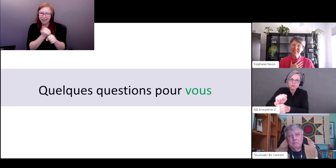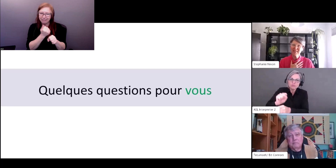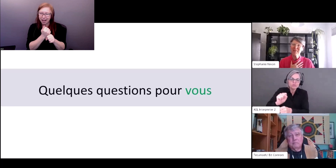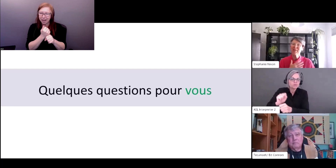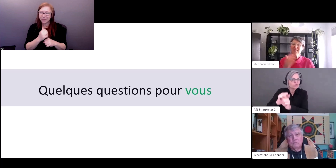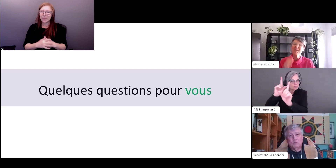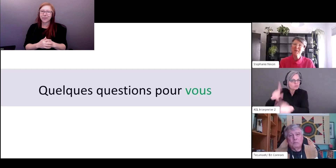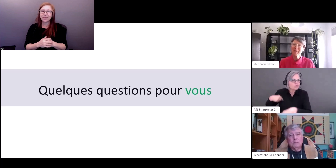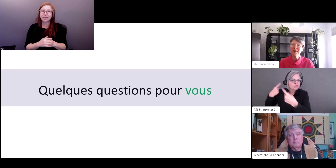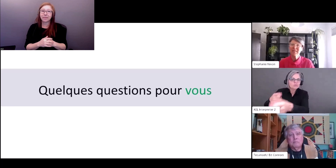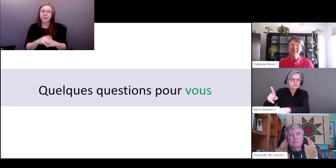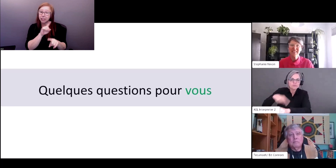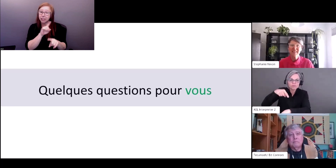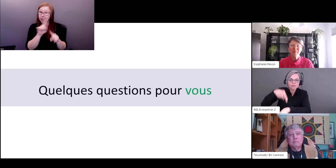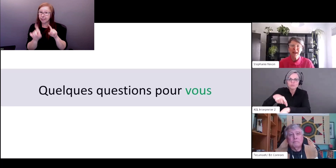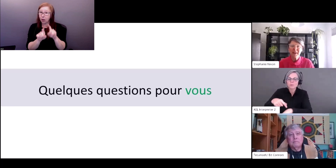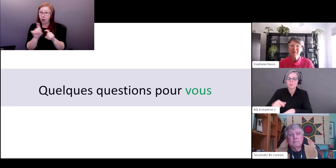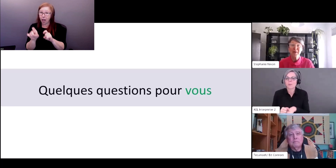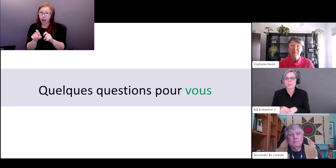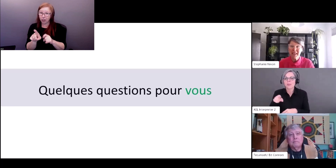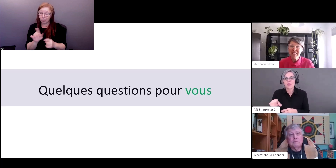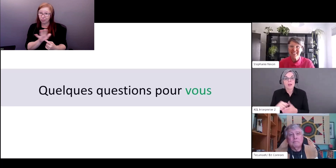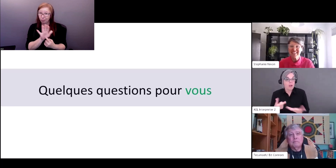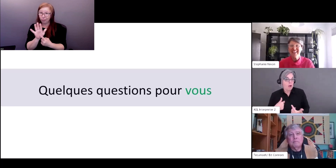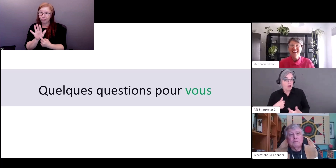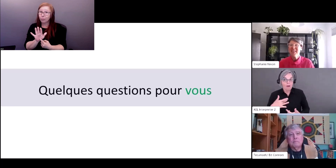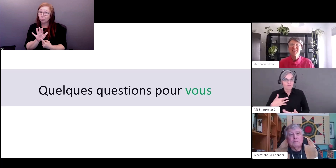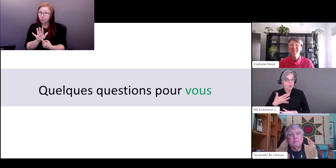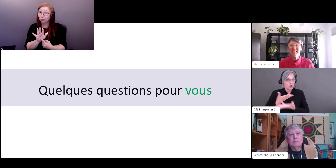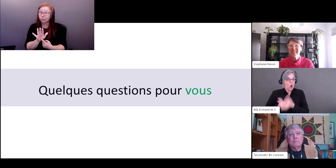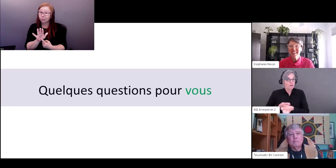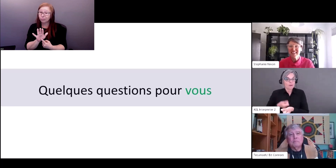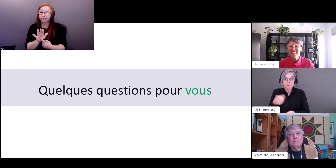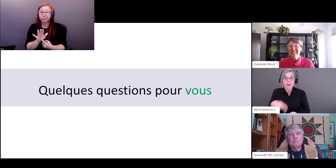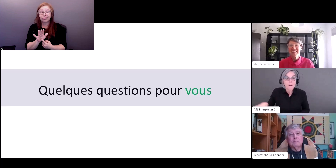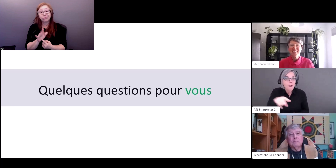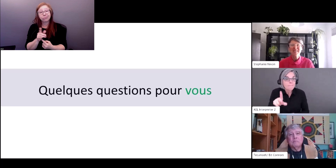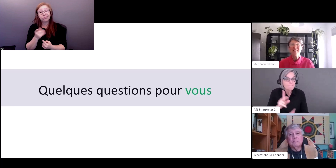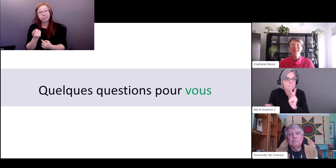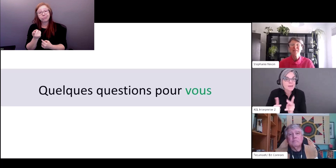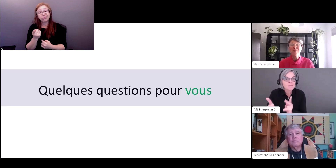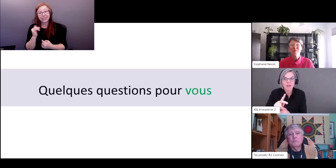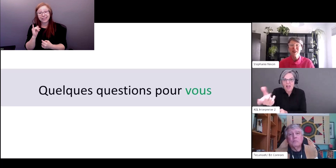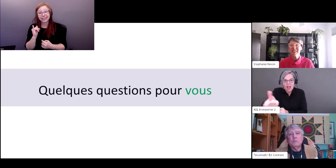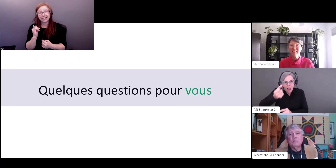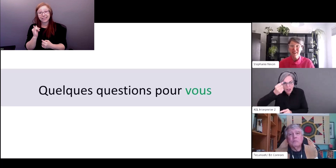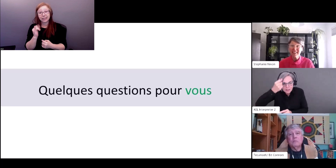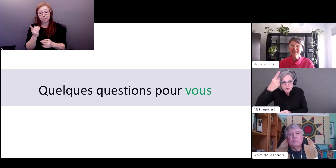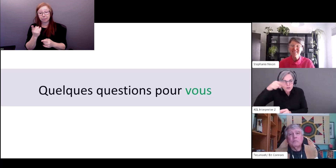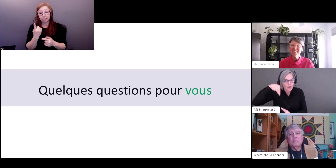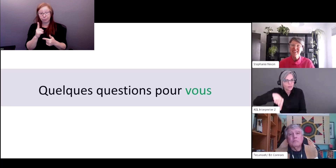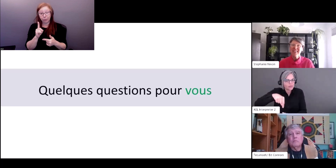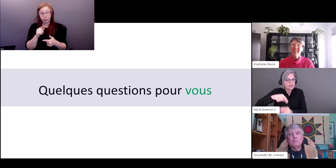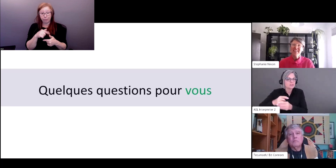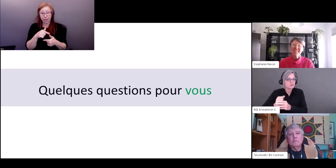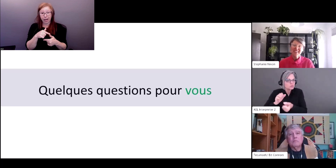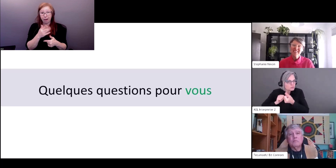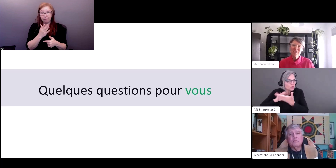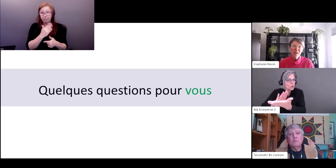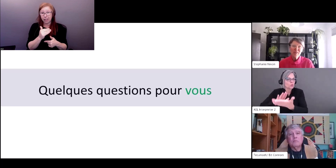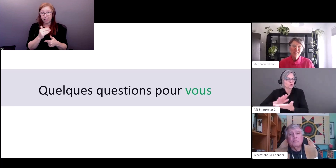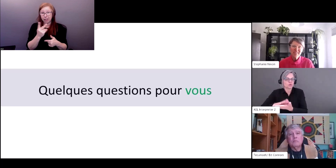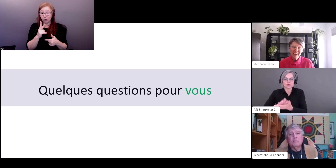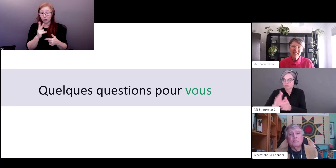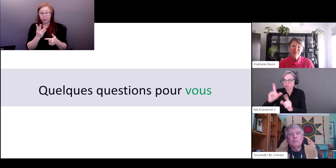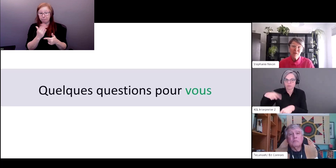qui font ce travail depuis très longtemps donc je vous remercie donc je suis sûre qu'il y a beaucoup de personnes qui comprennent